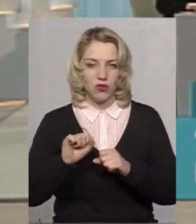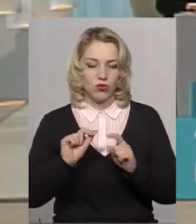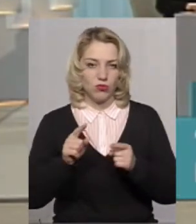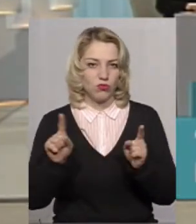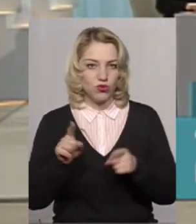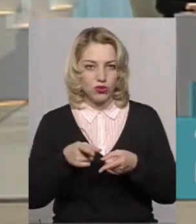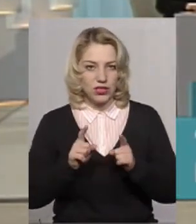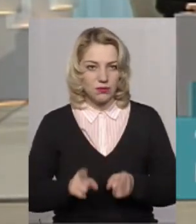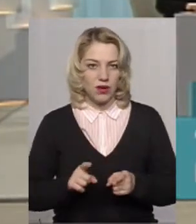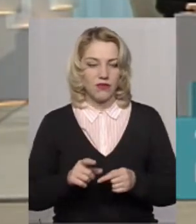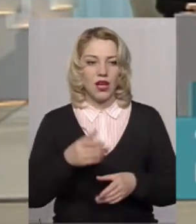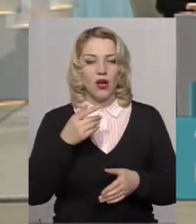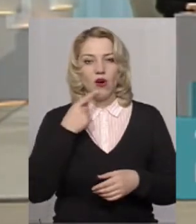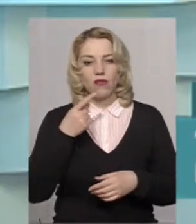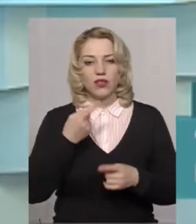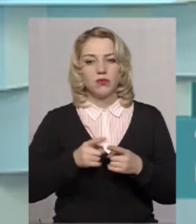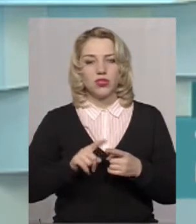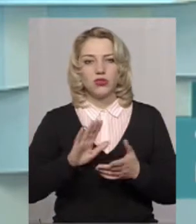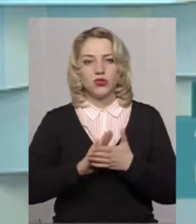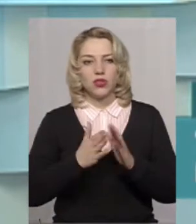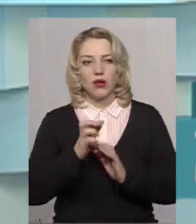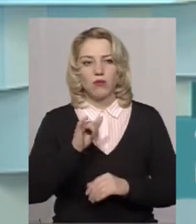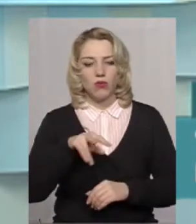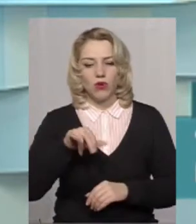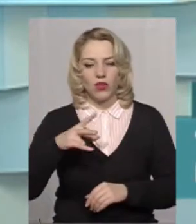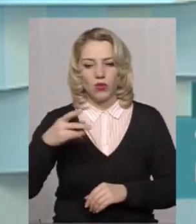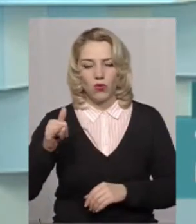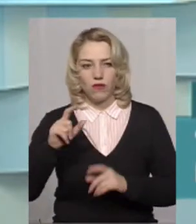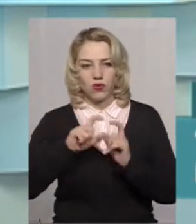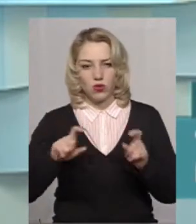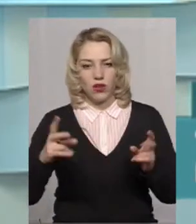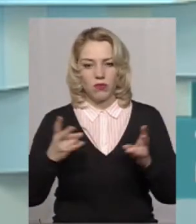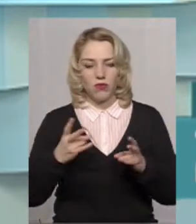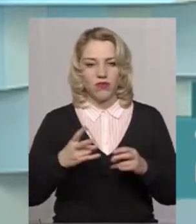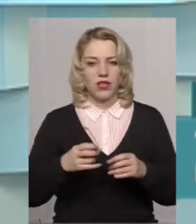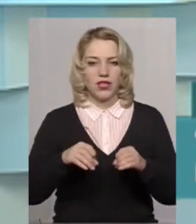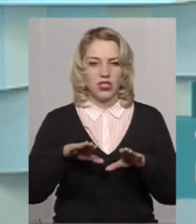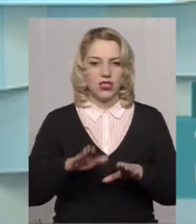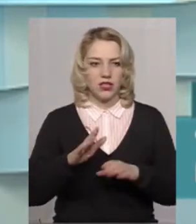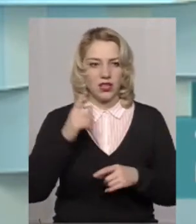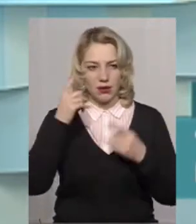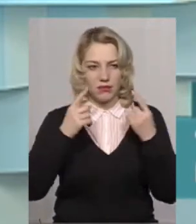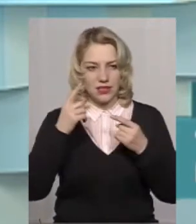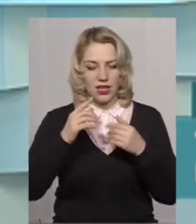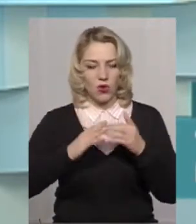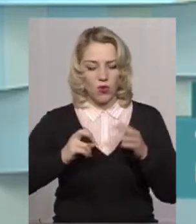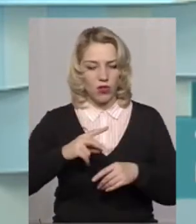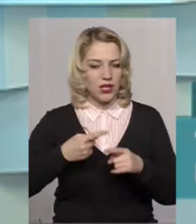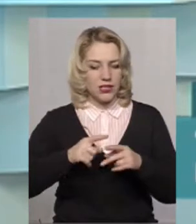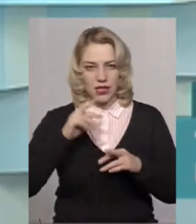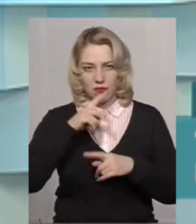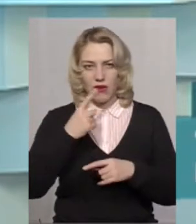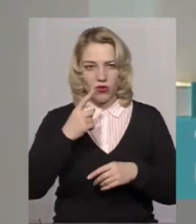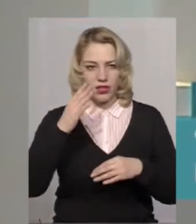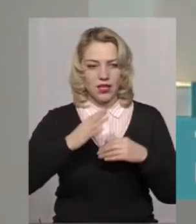Тому що, насправді, говорити про те, що ситуацію булінгу у школі має розв'язати лише тільки психолог, то неправильно. Чому? Тому що